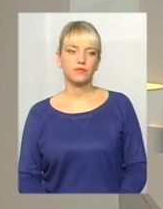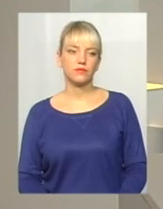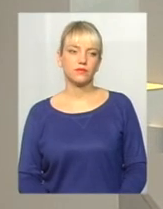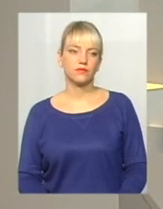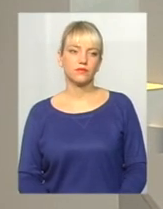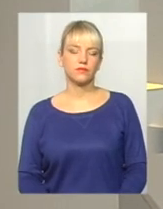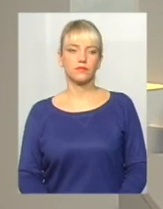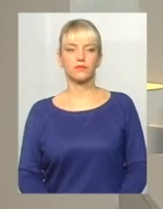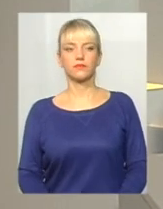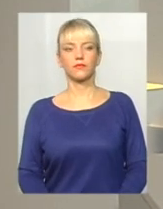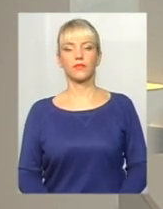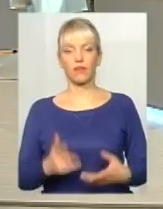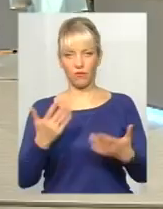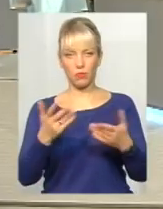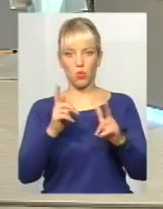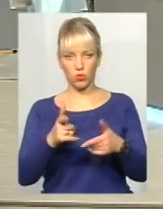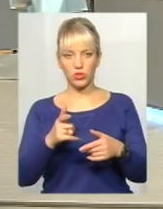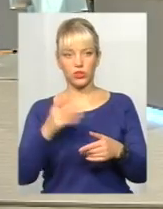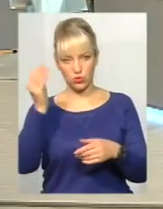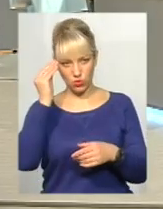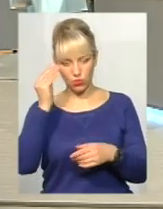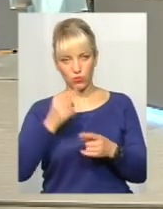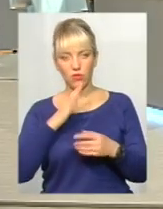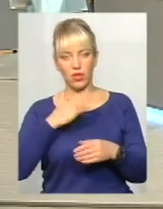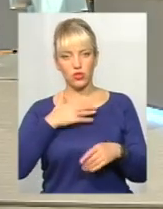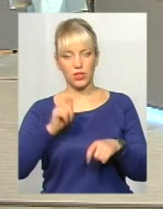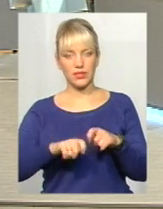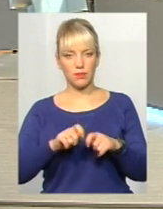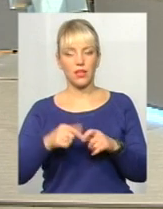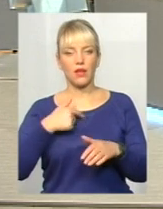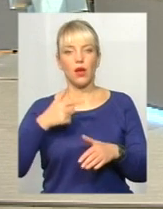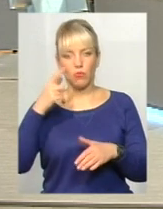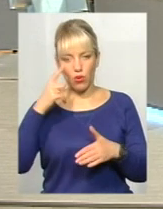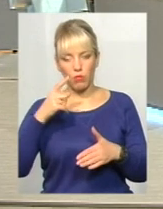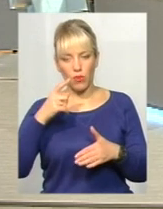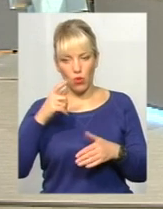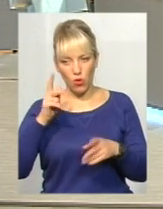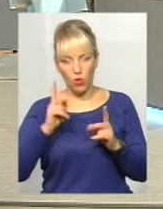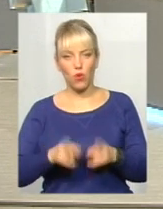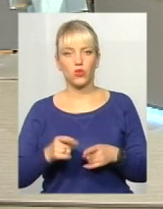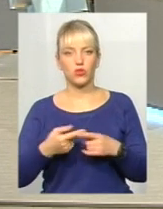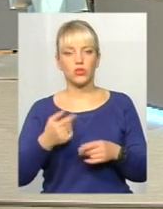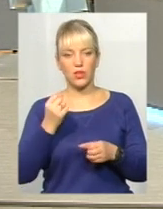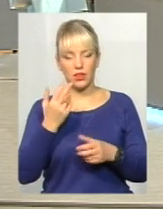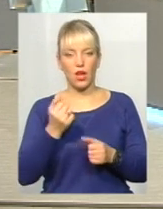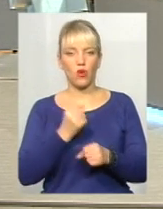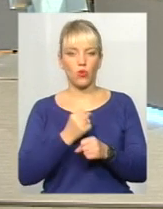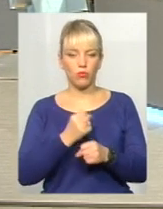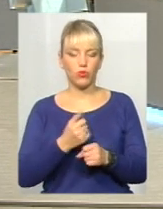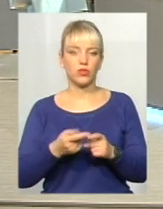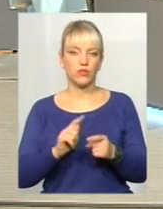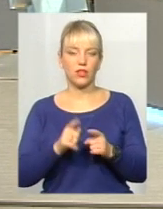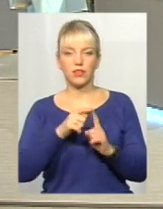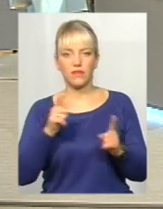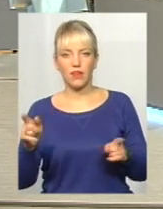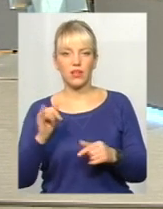Походжуєте, з думкою, нашого експерта? Походжуюсь з тим, що робота триває. Я знаю, що дійсно управління економіки має свої ідеї,